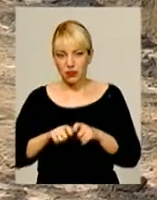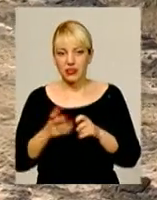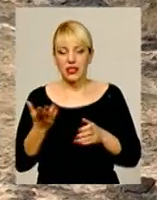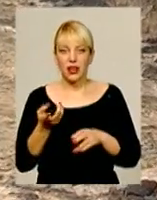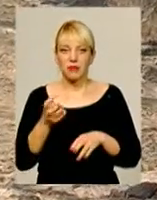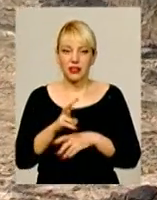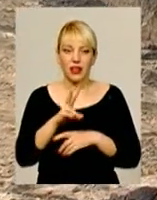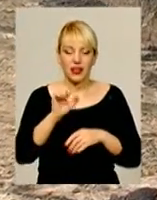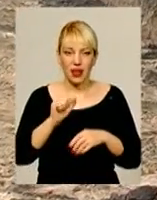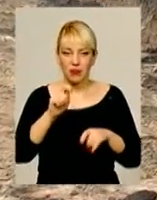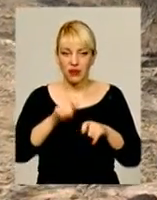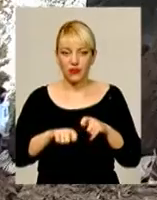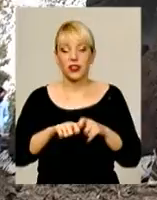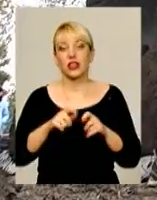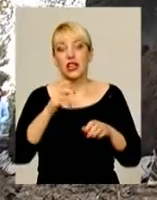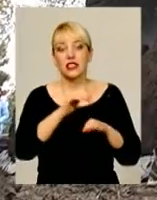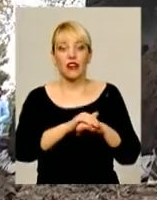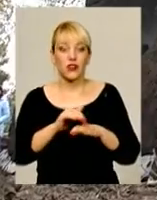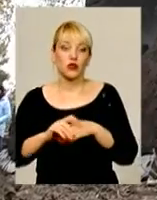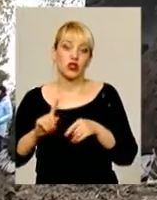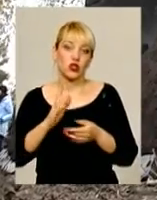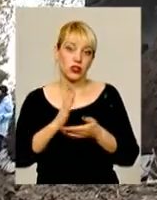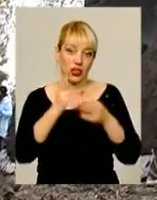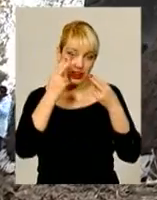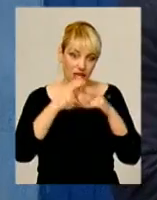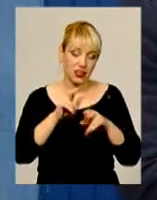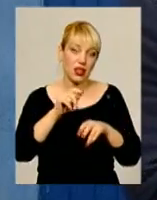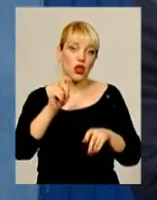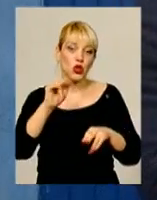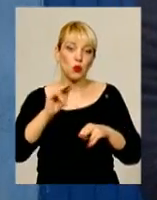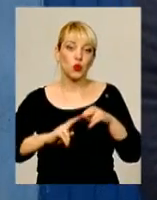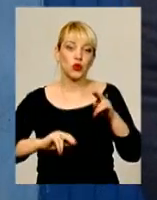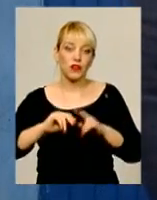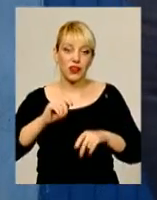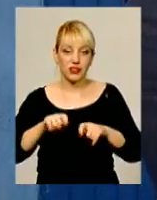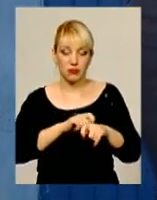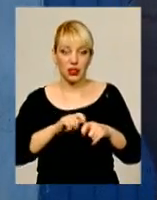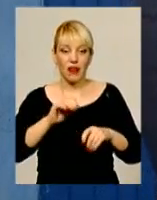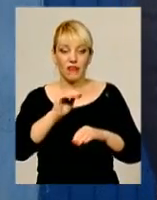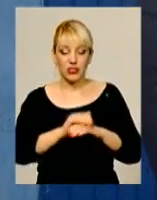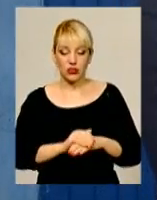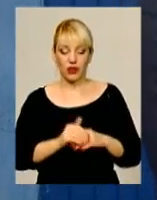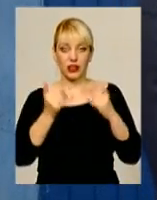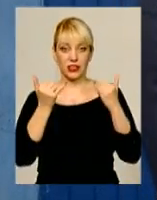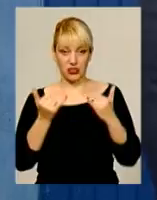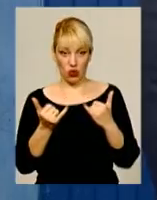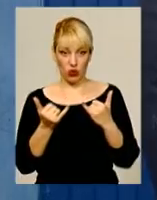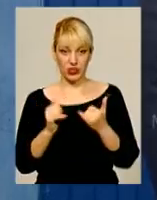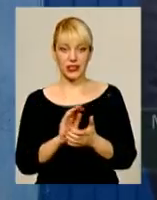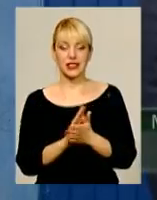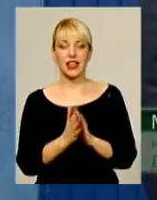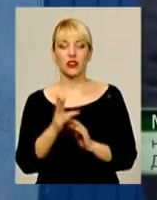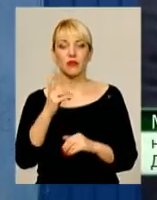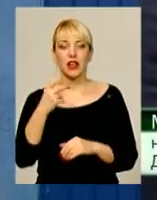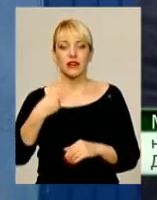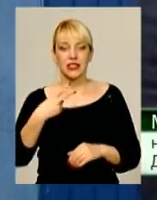зафіксувати наявність техніки та будівельних матеріалів. І ніяких порушень. Фіксуватися сьогодні станом на